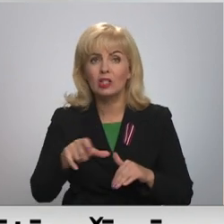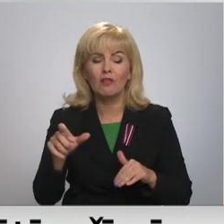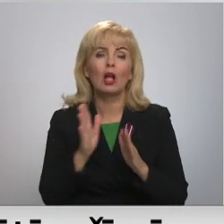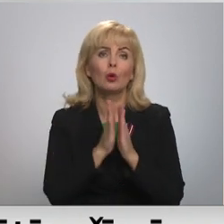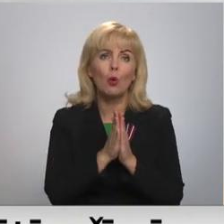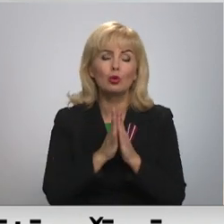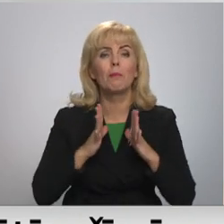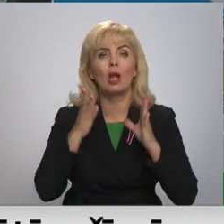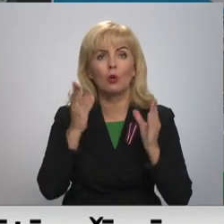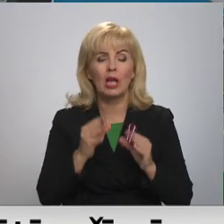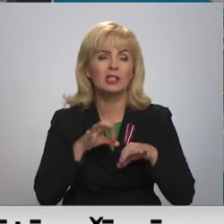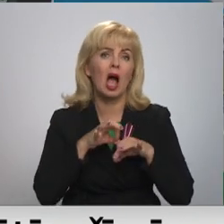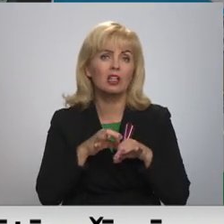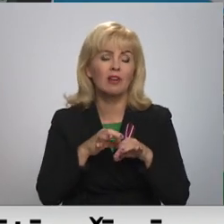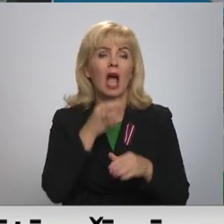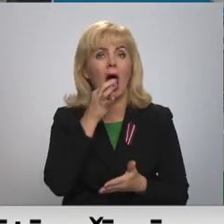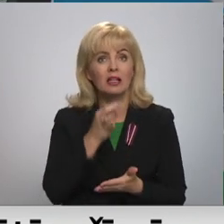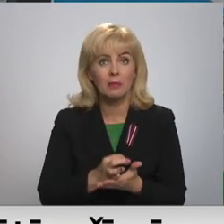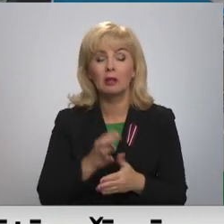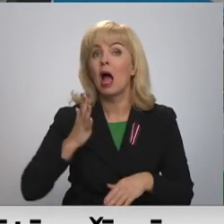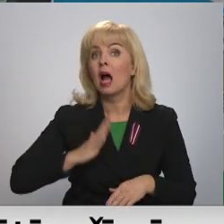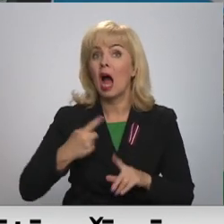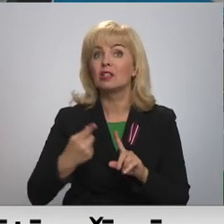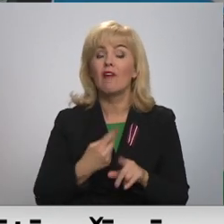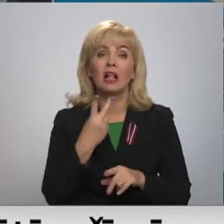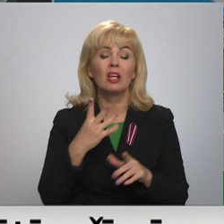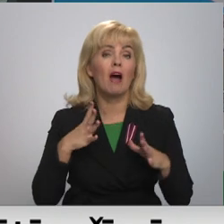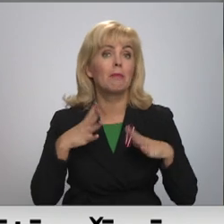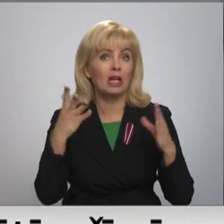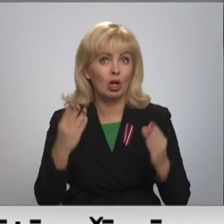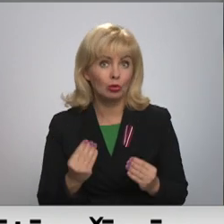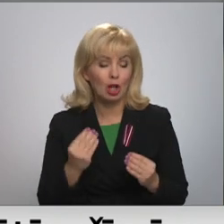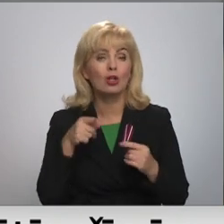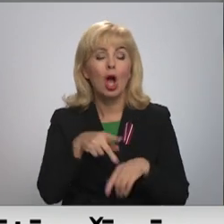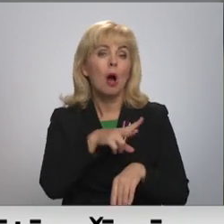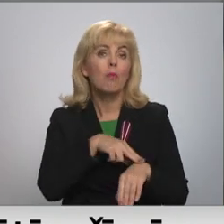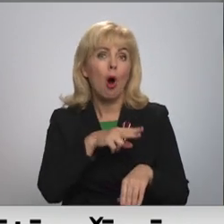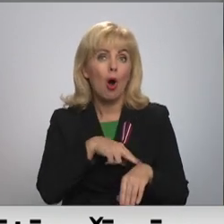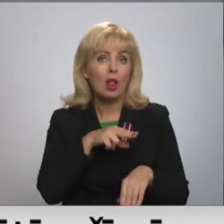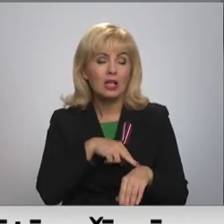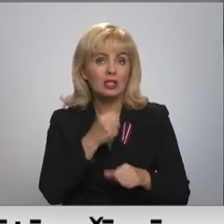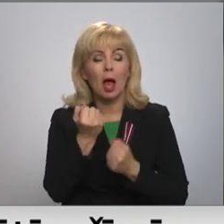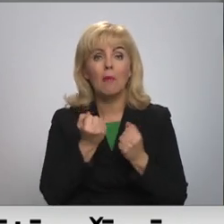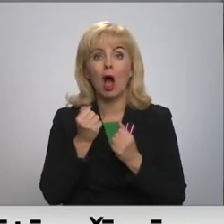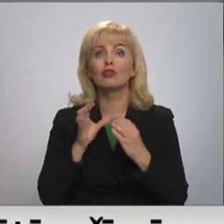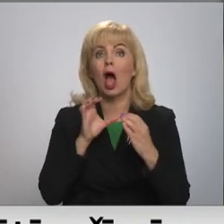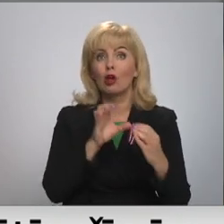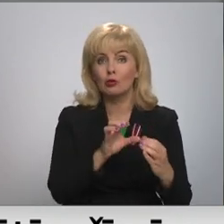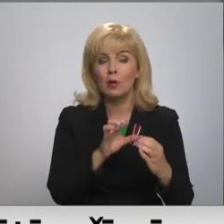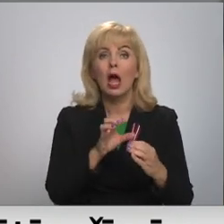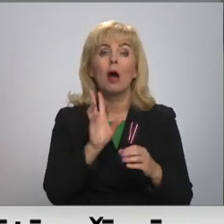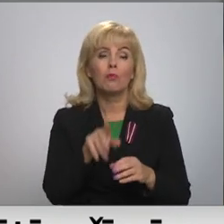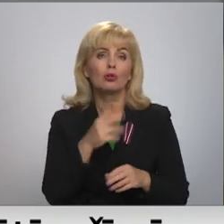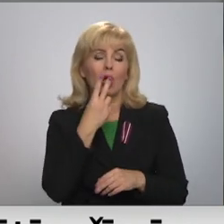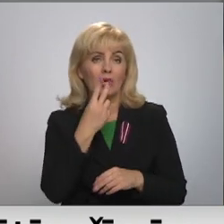brīvdienas aizvadīt atbildīgi. Tā kā gaidāmas vēl divas brīvdienas, to laikā policijas ekipāžas būs sastopamas gan